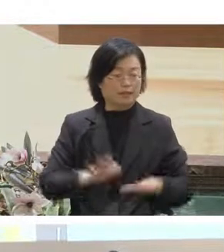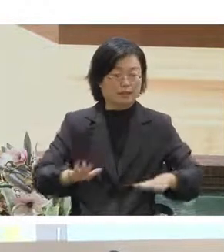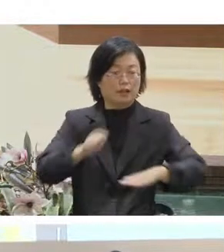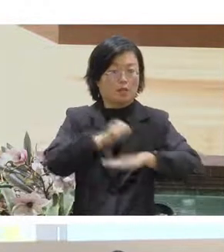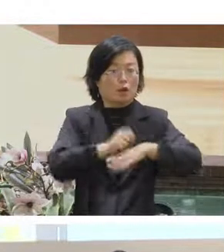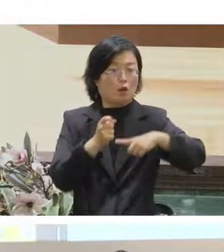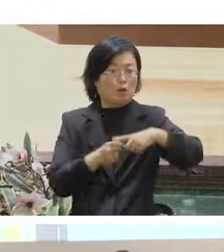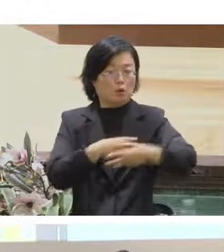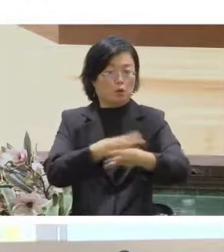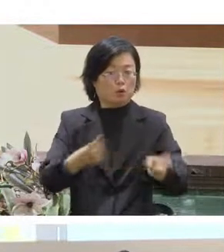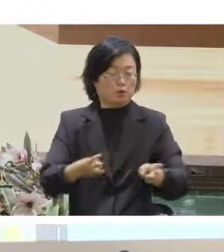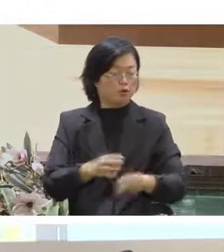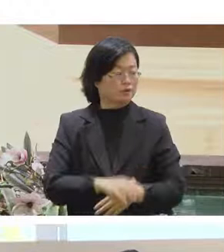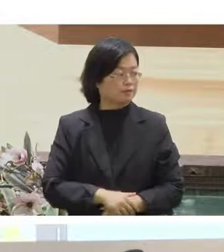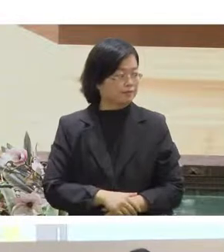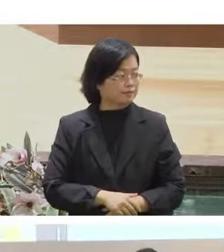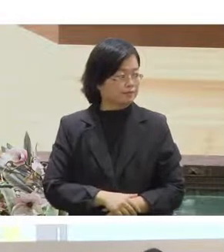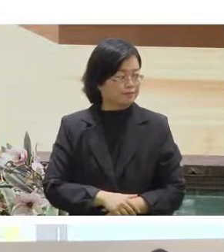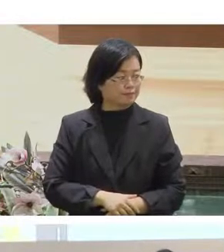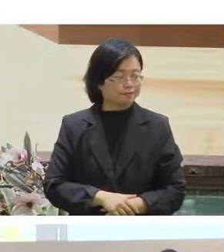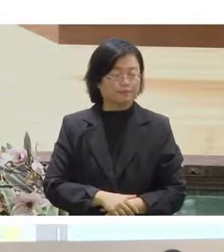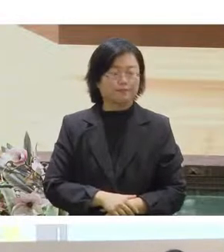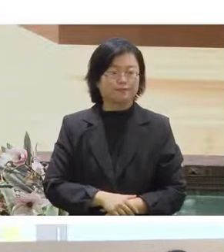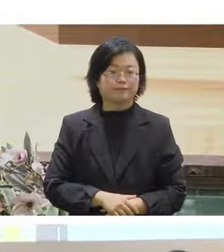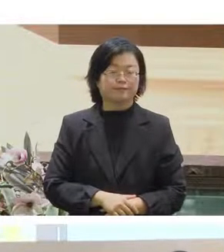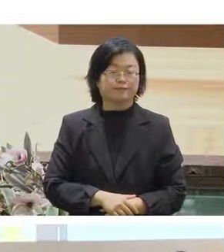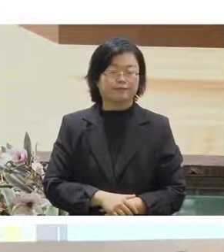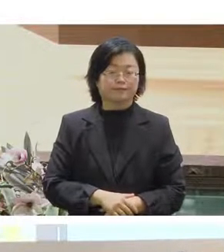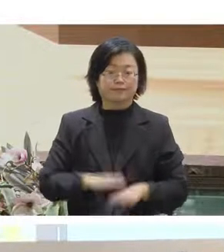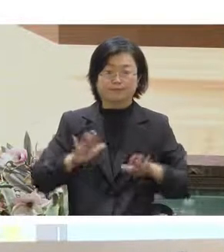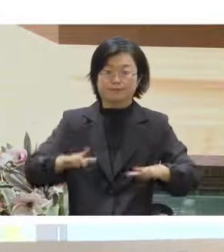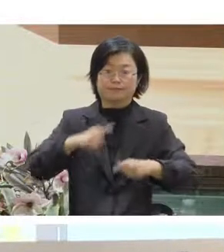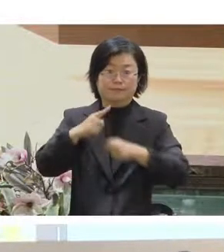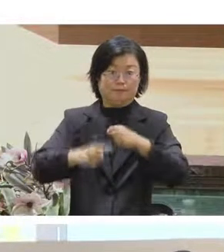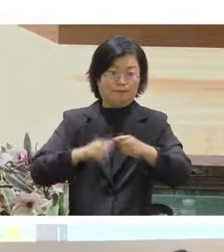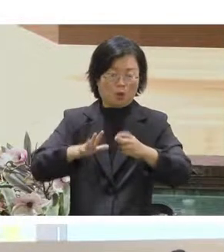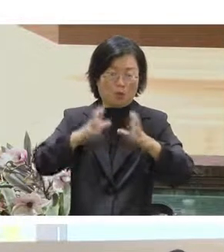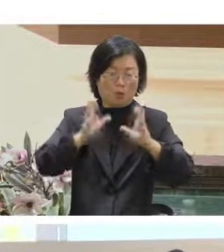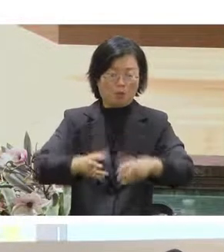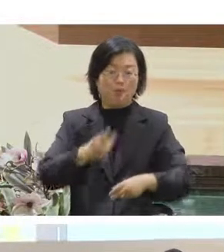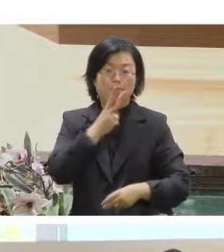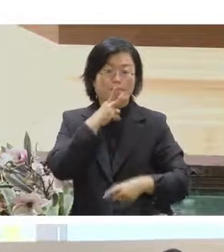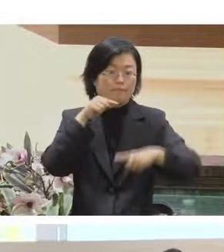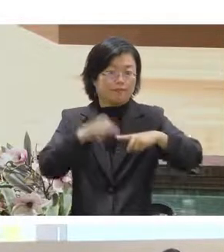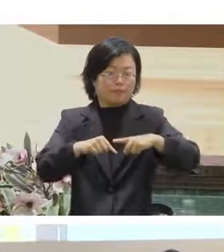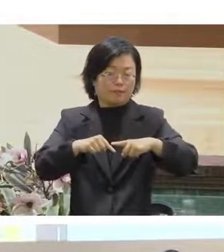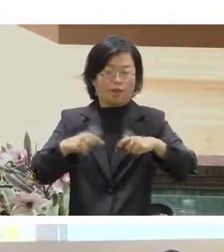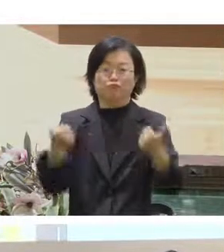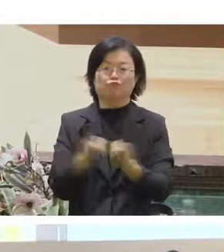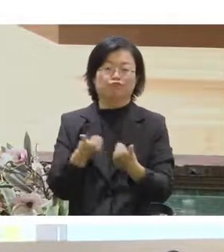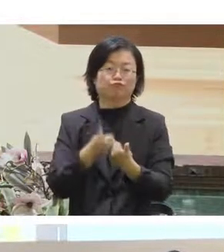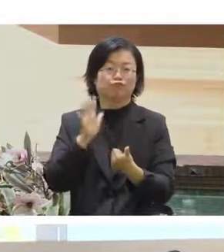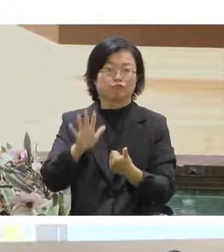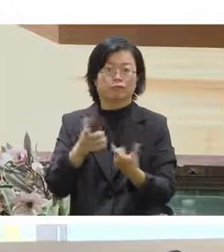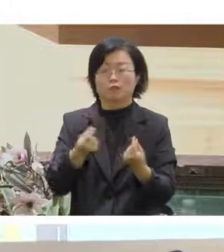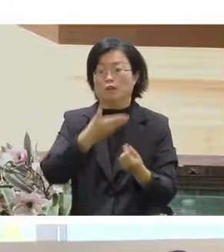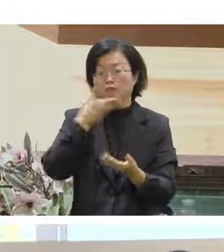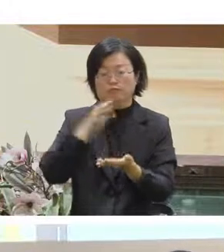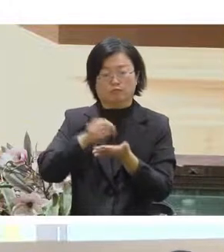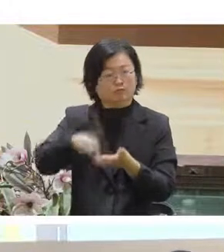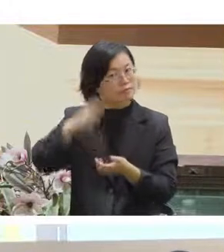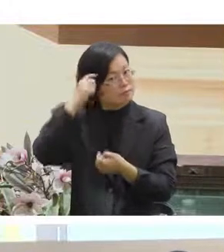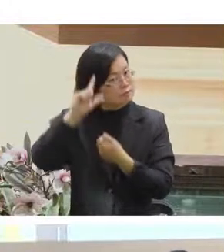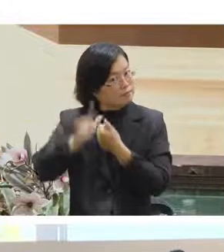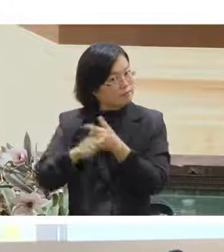室所在的地點NPO Hub他們進駐團隊在今年辦了一個亞太高峰會他們就是用了這樣的概念